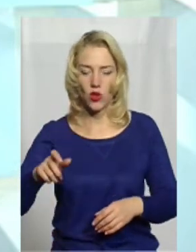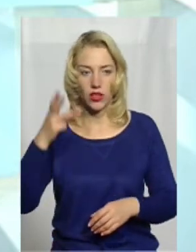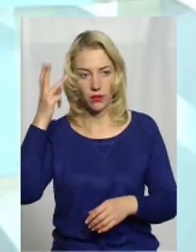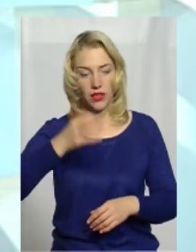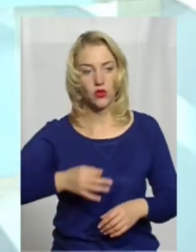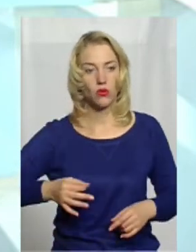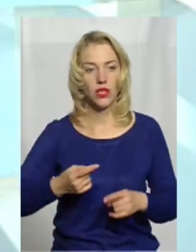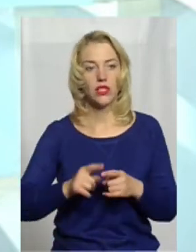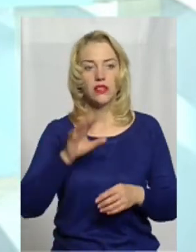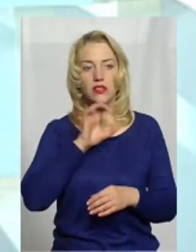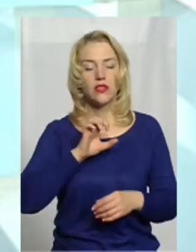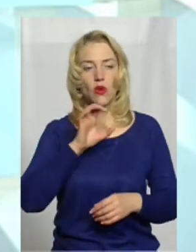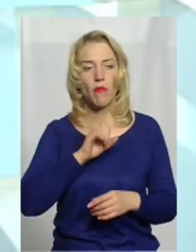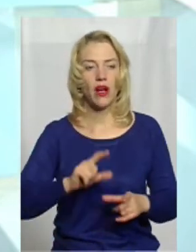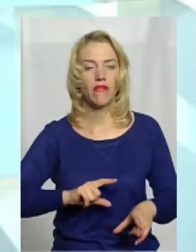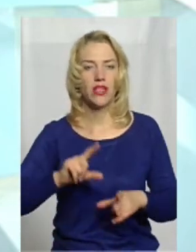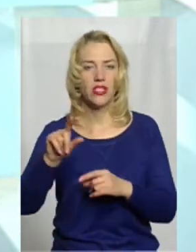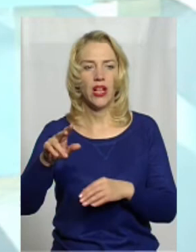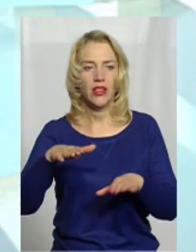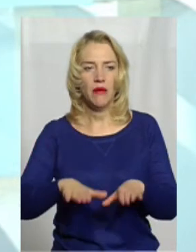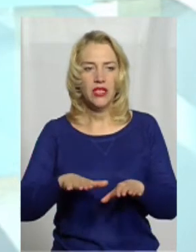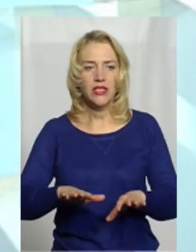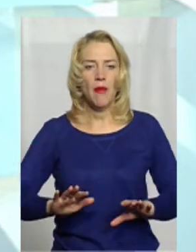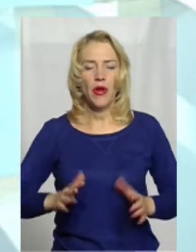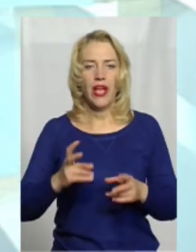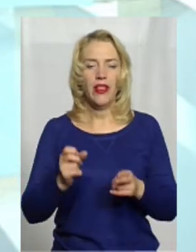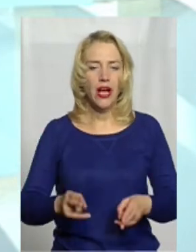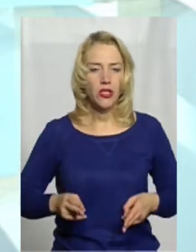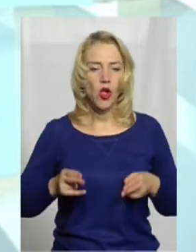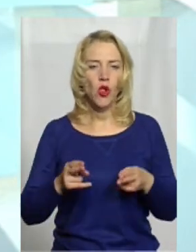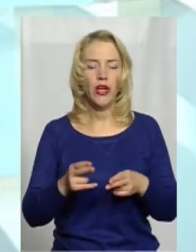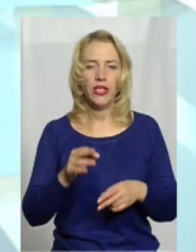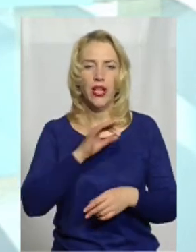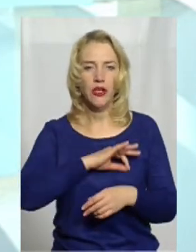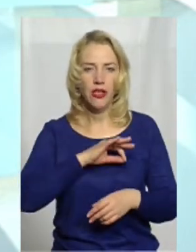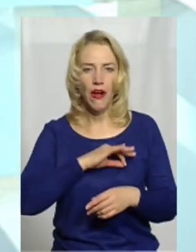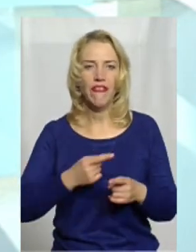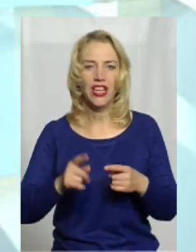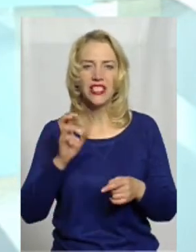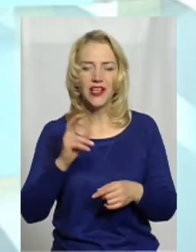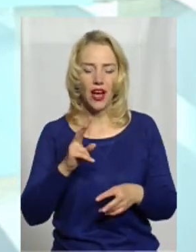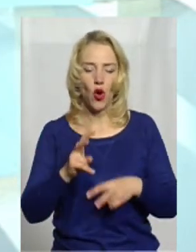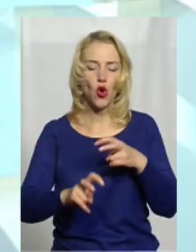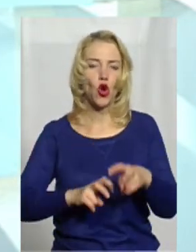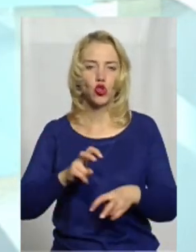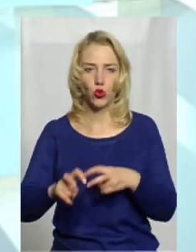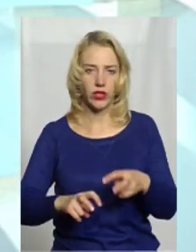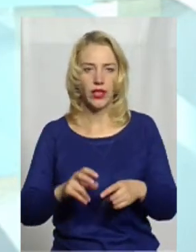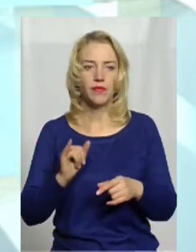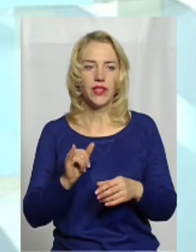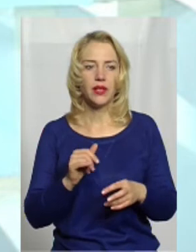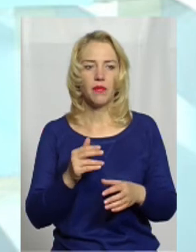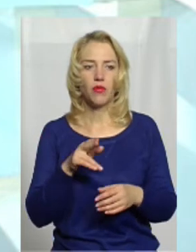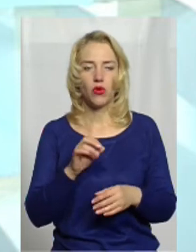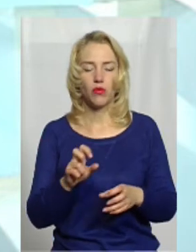області. Ці собаки виїжджали на місця подій, на злочини, застосовувалися як розшукові, застосовувалися по